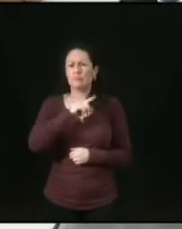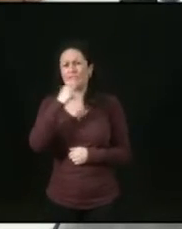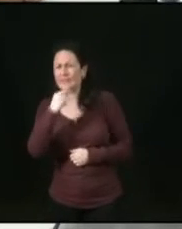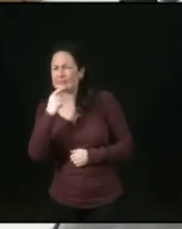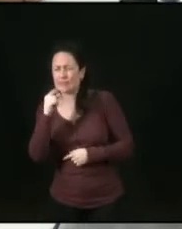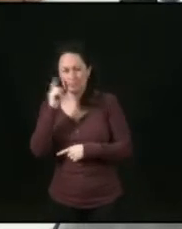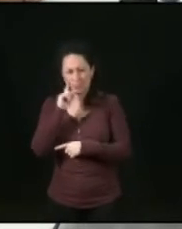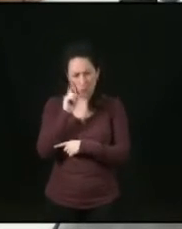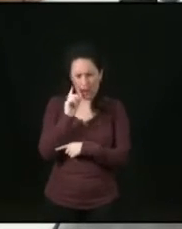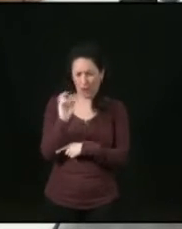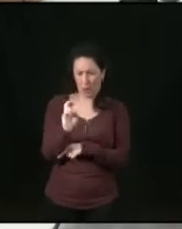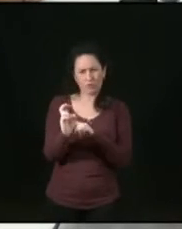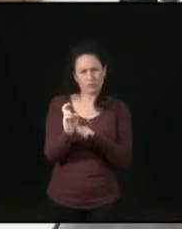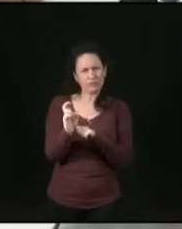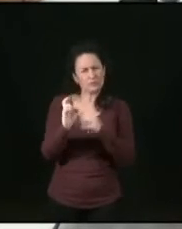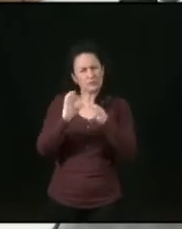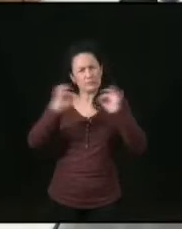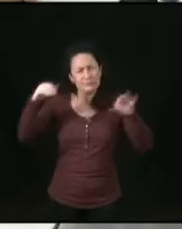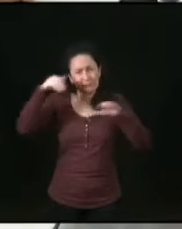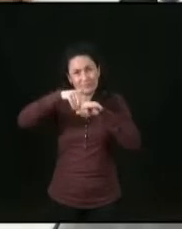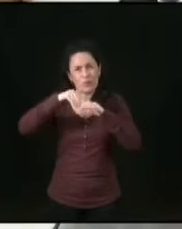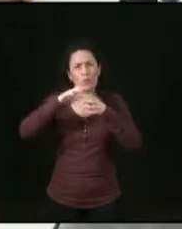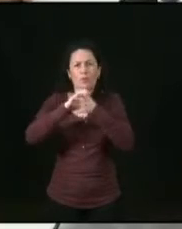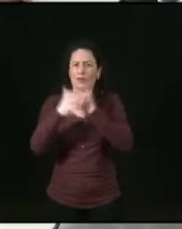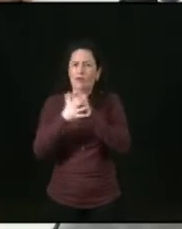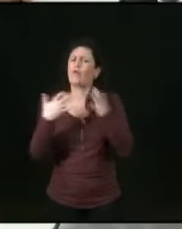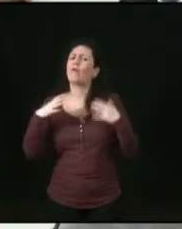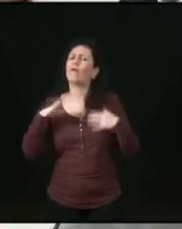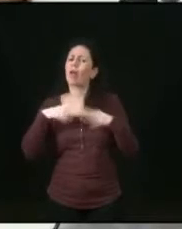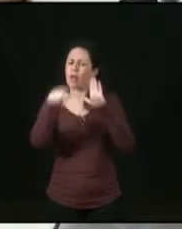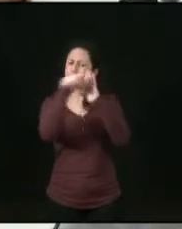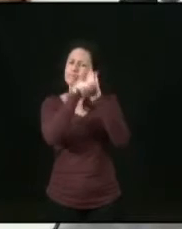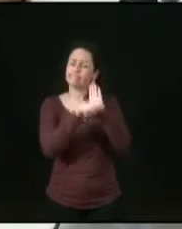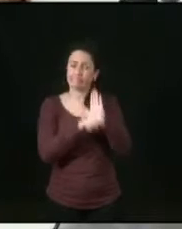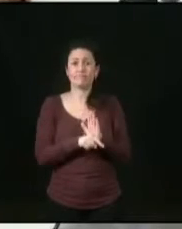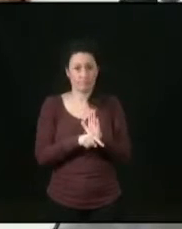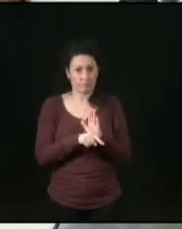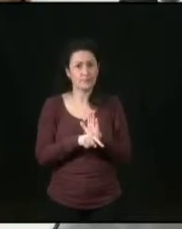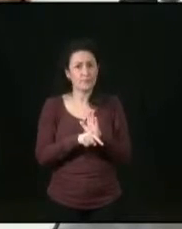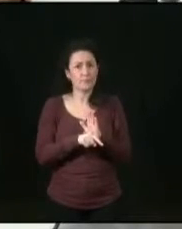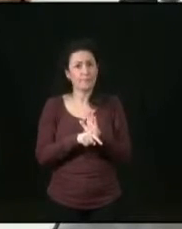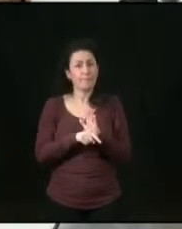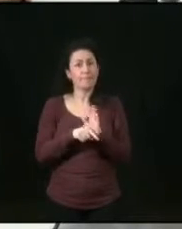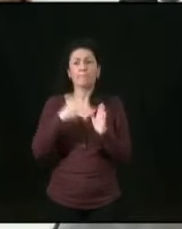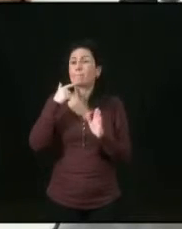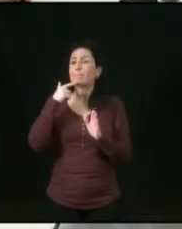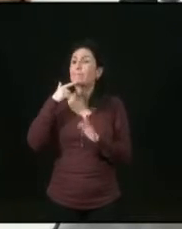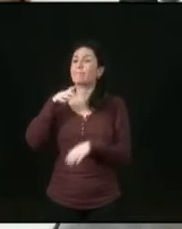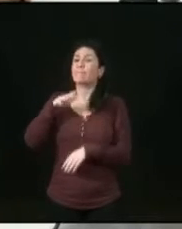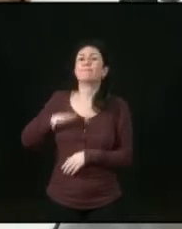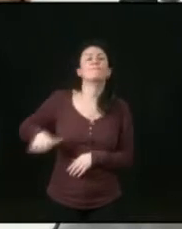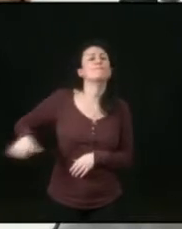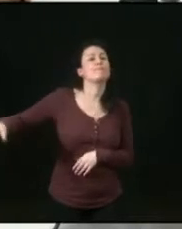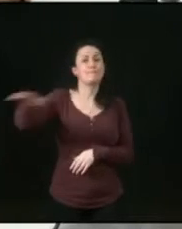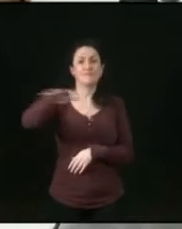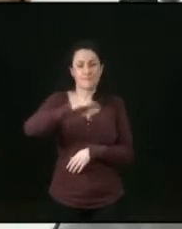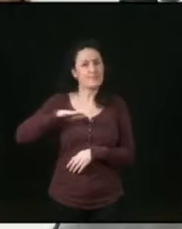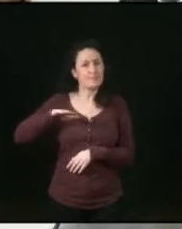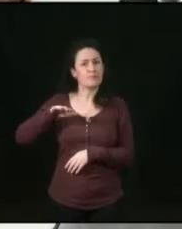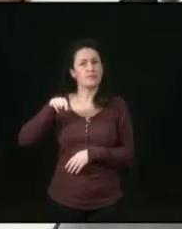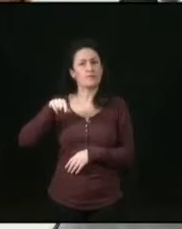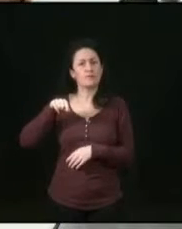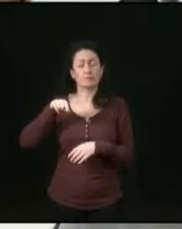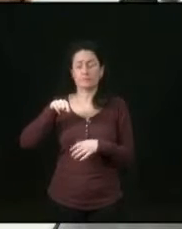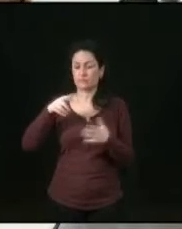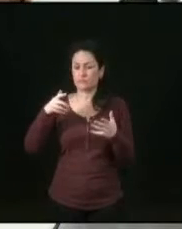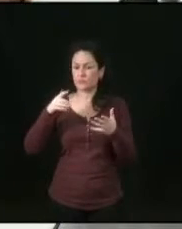politique. Mais les 17 objectifs du développement durable sur lesquels l'ensemble des délégations de notre conseil municipal vont être fléchées, c-à que